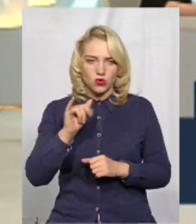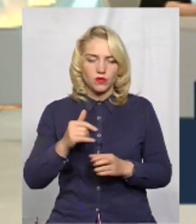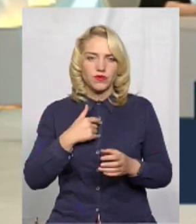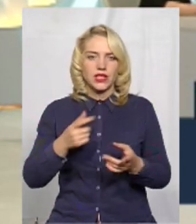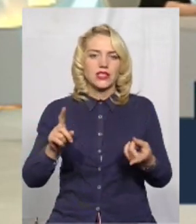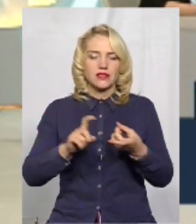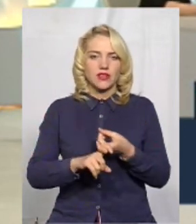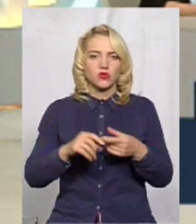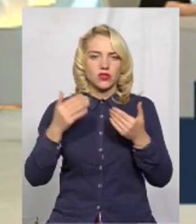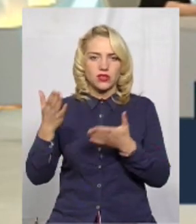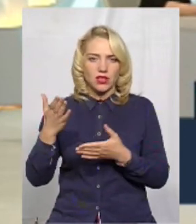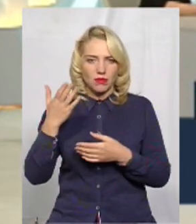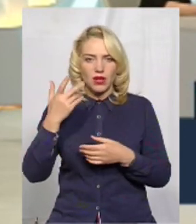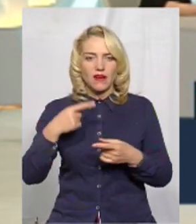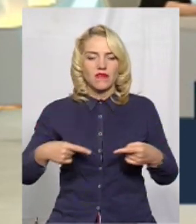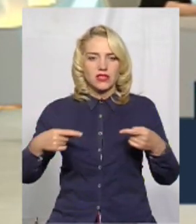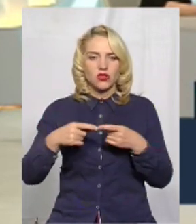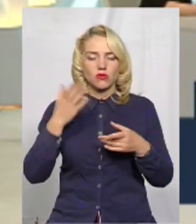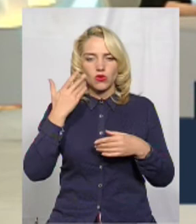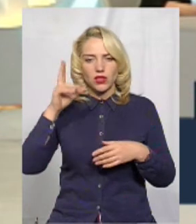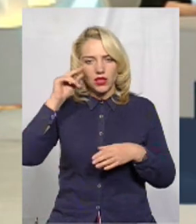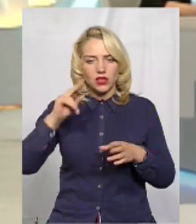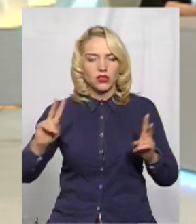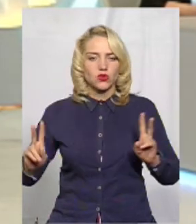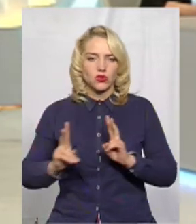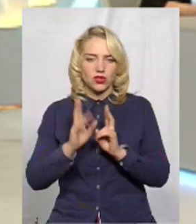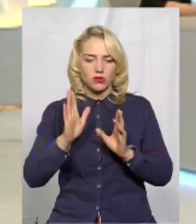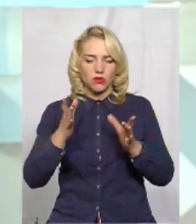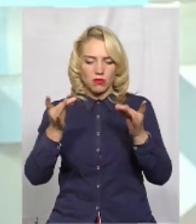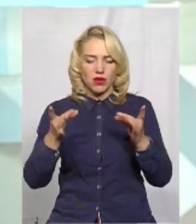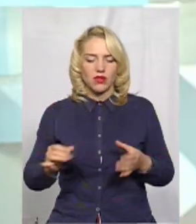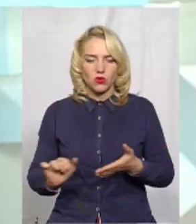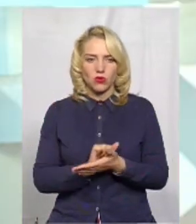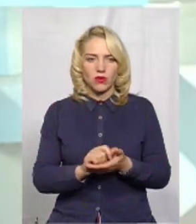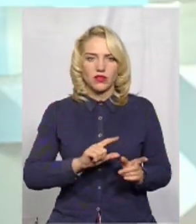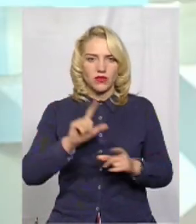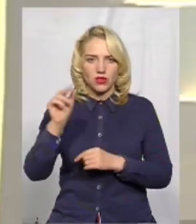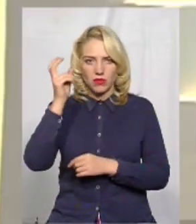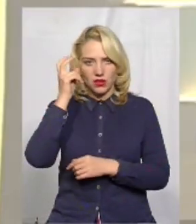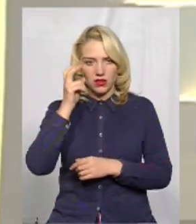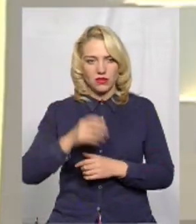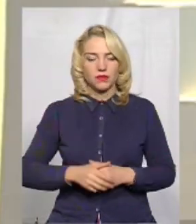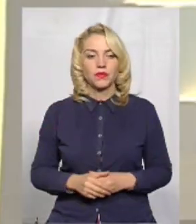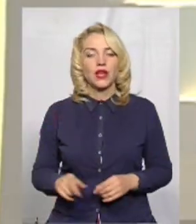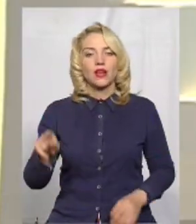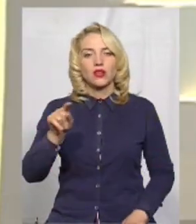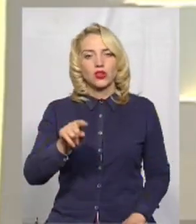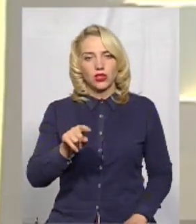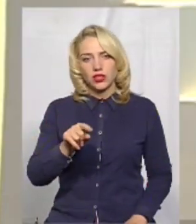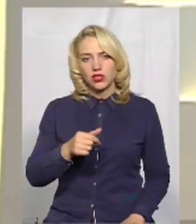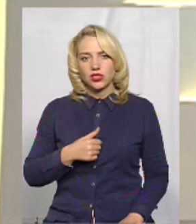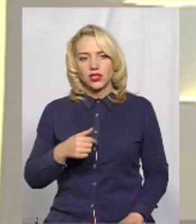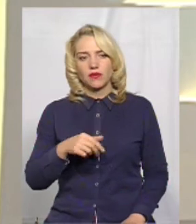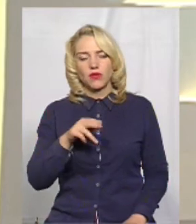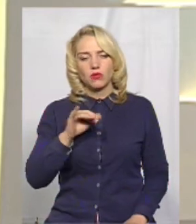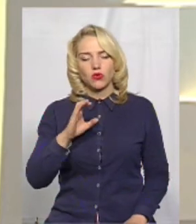ним, визначає, коли в нас дата зустрічі, і зразу зберемо пакет документів, виїжджаємо на Київ. До речі, пана